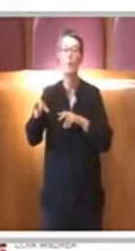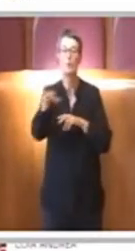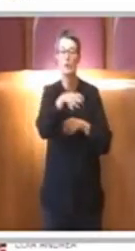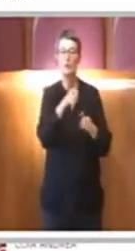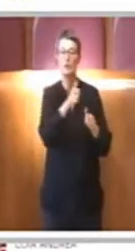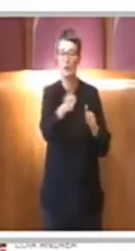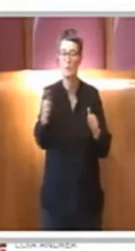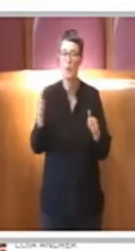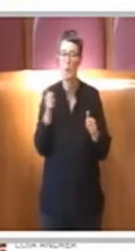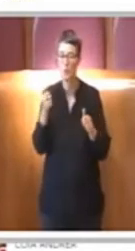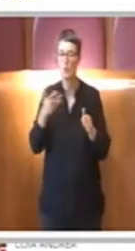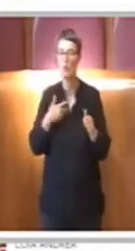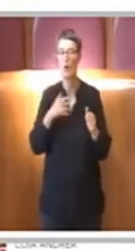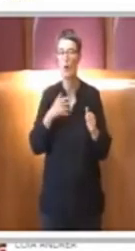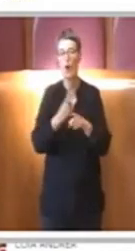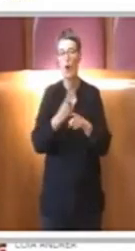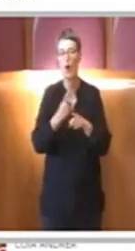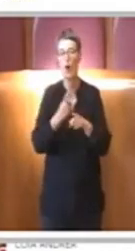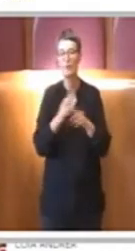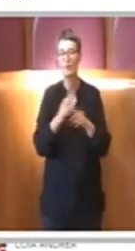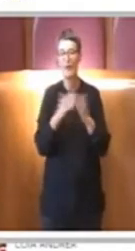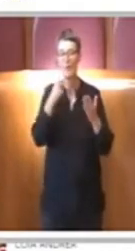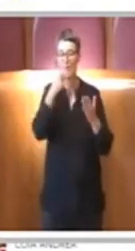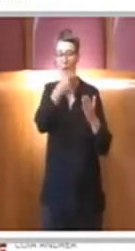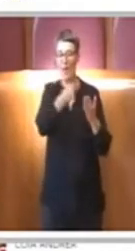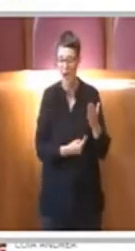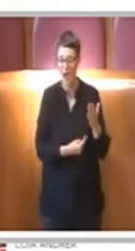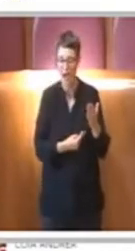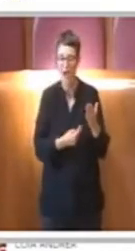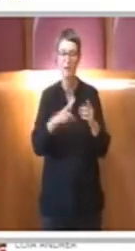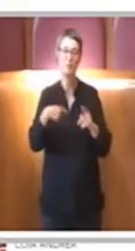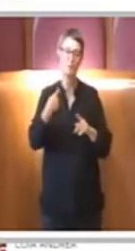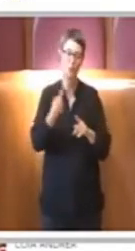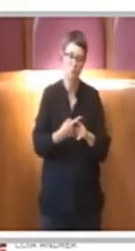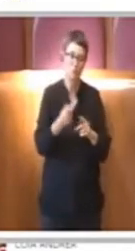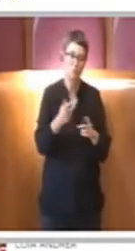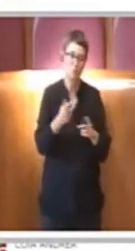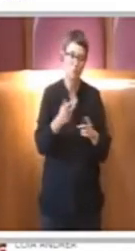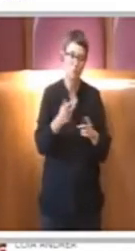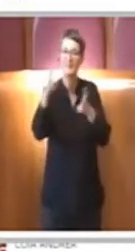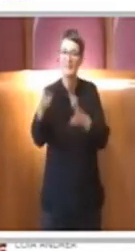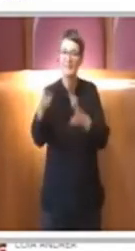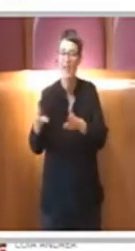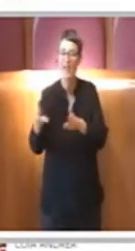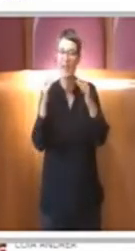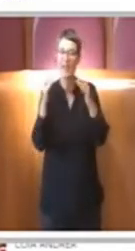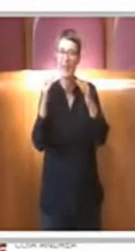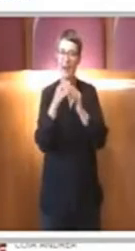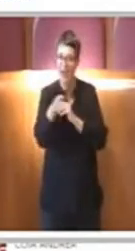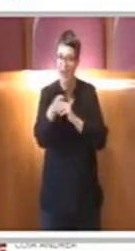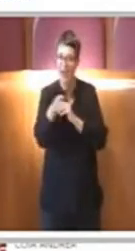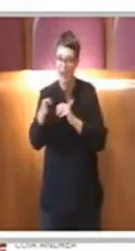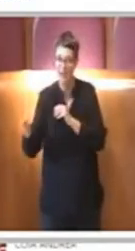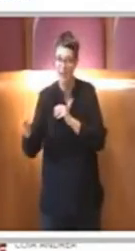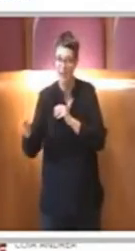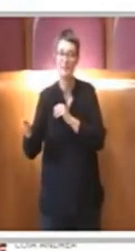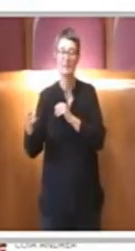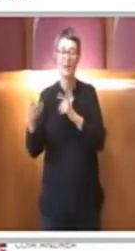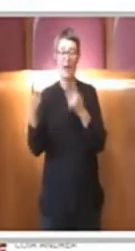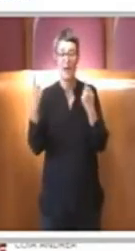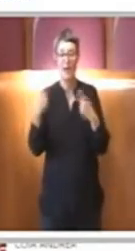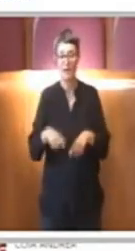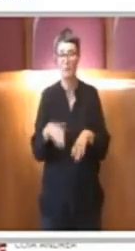consegne a domicilio un servizio che è stato assolutamente essenziale in questo periodo di blocco